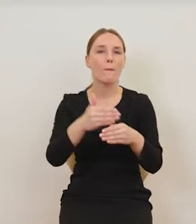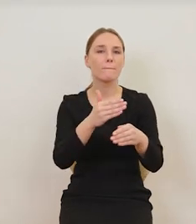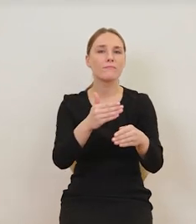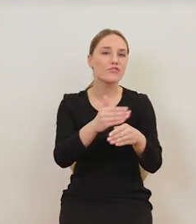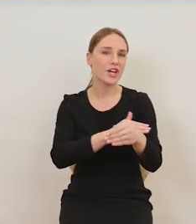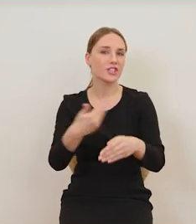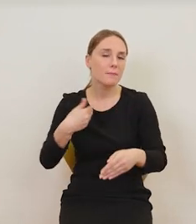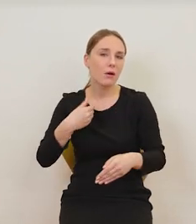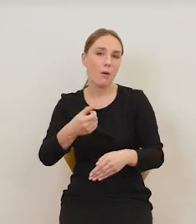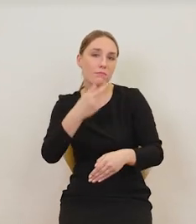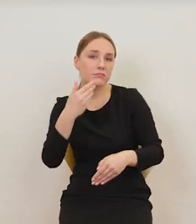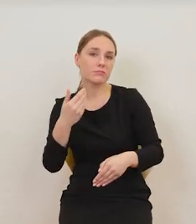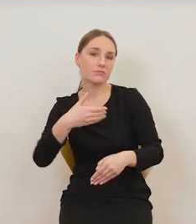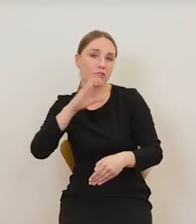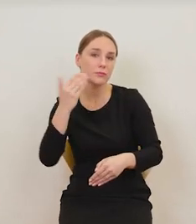wpływem czego był.